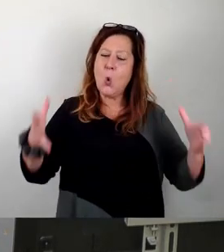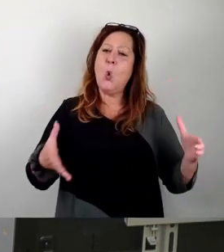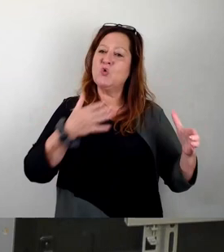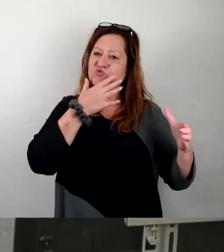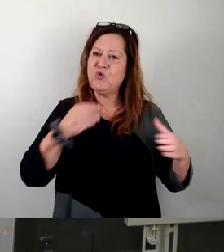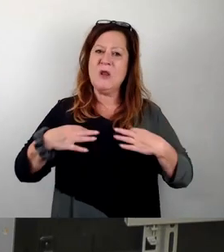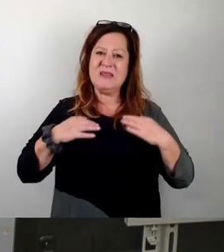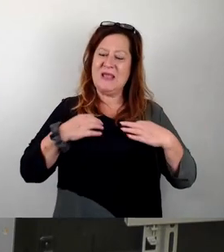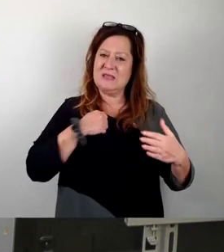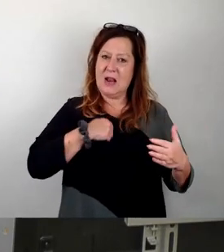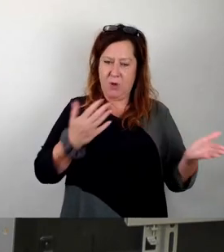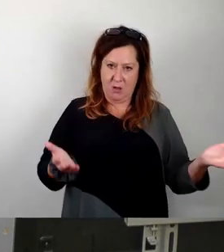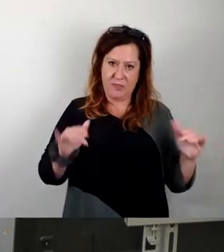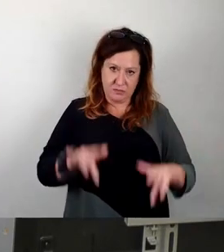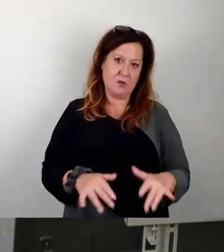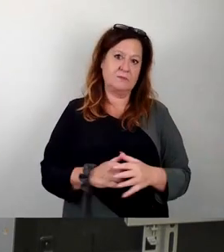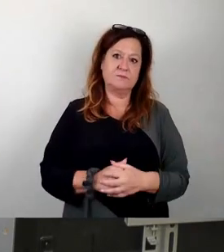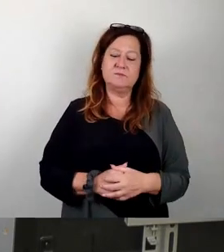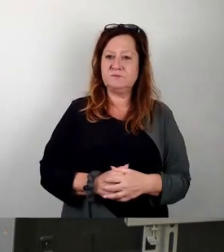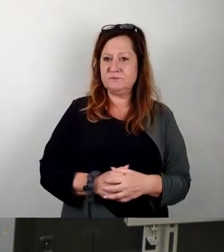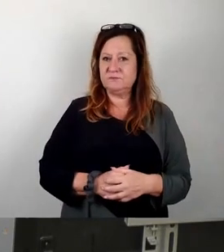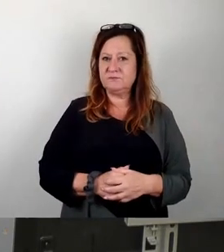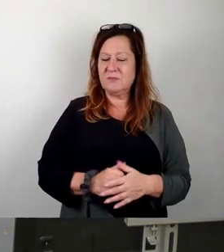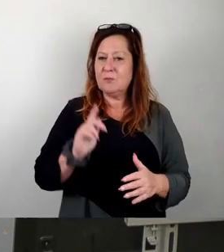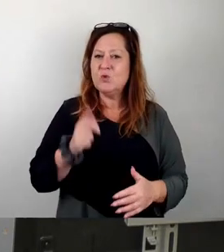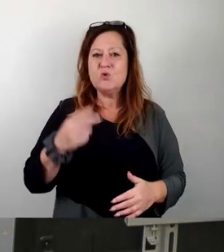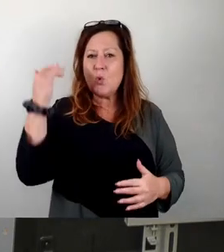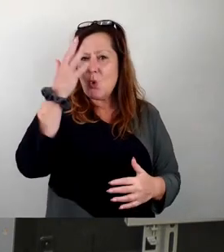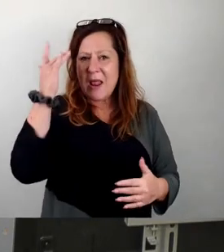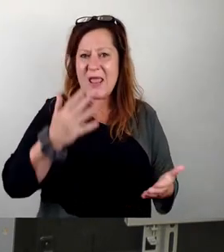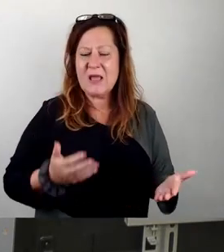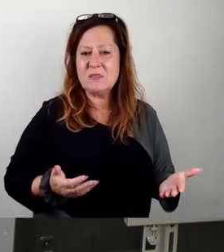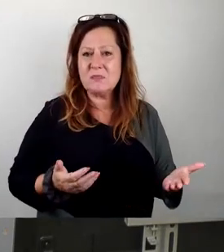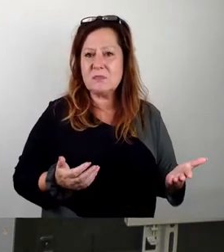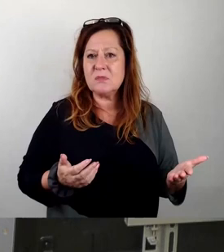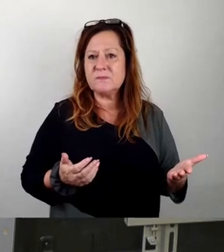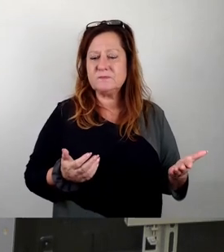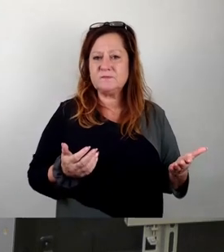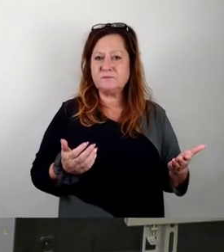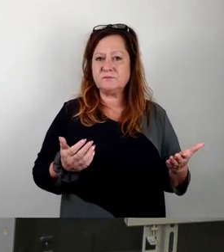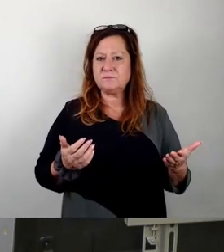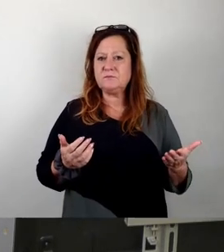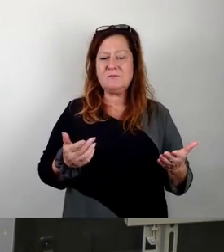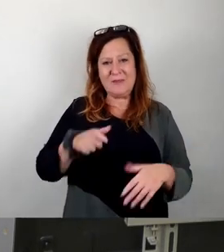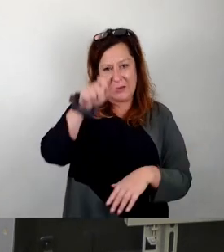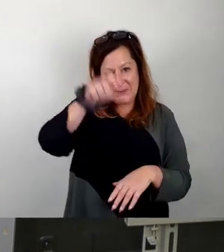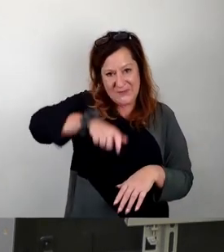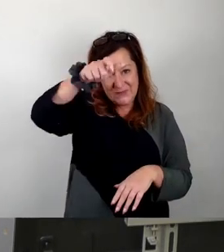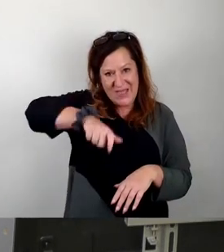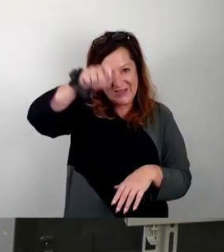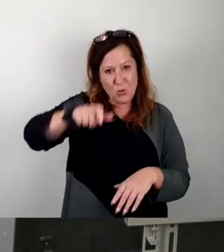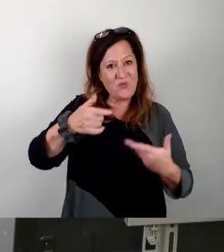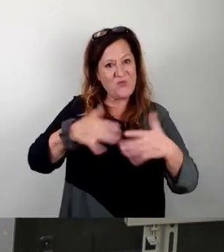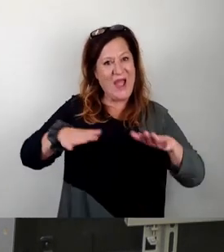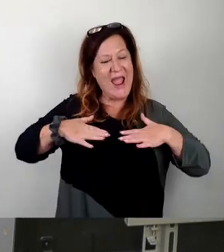mit Rutschen etc. Man muss sich überlegen, diese Personen, die dieser Freikörperkultur